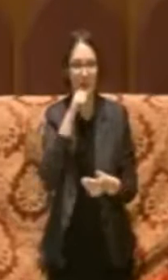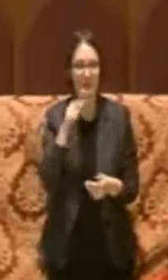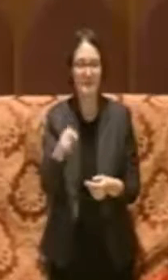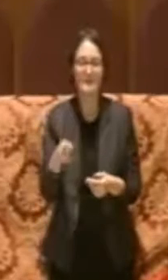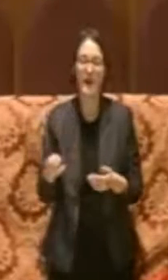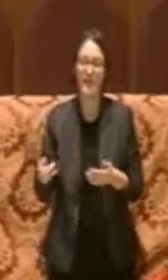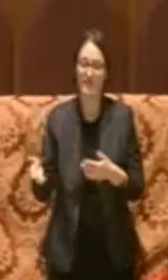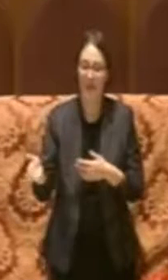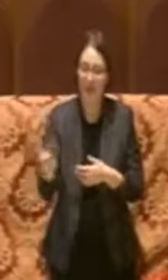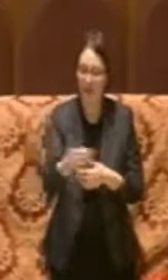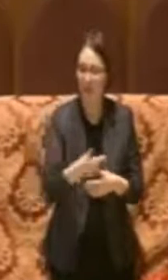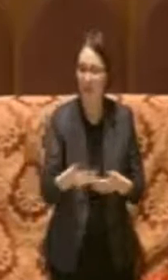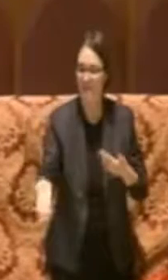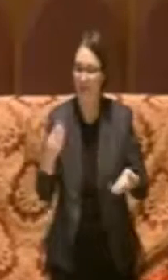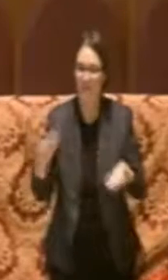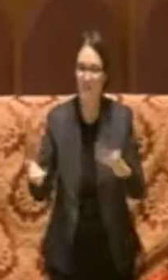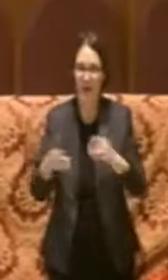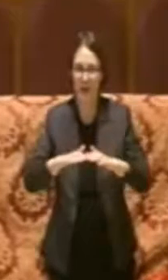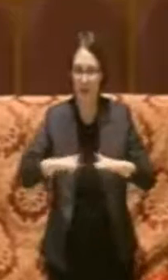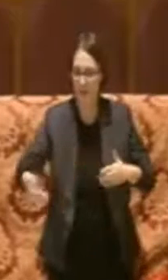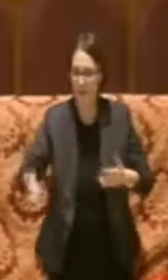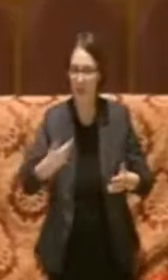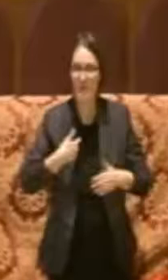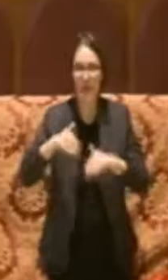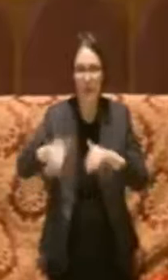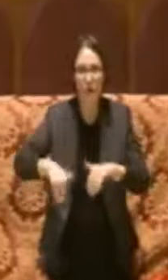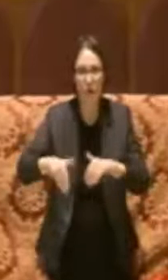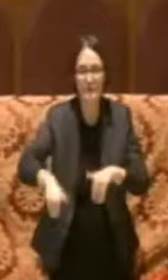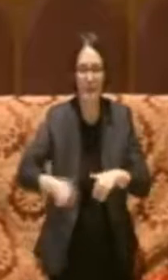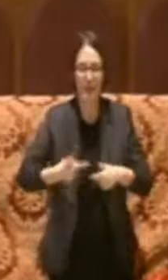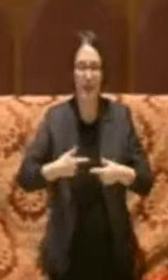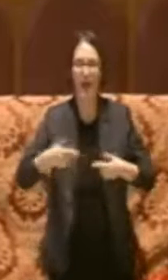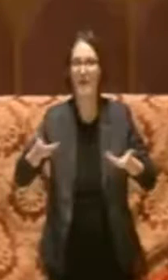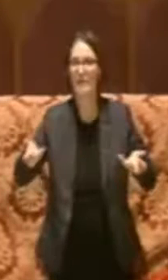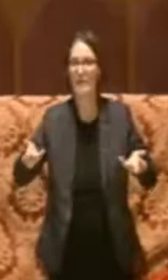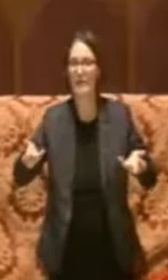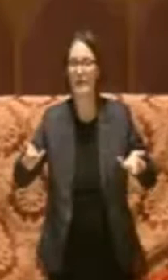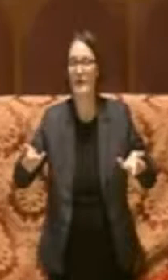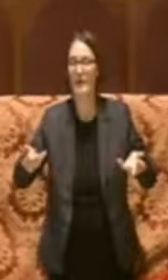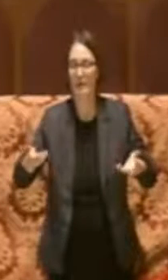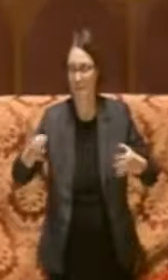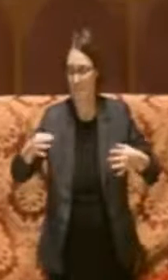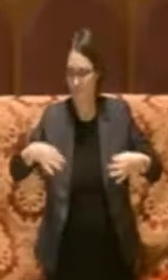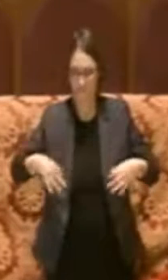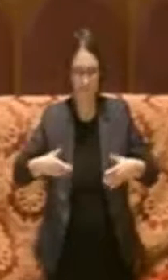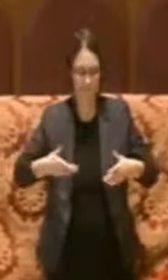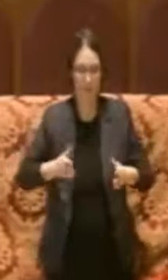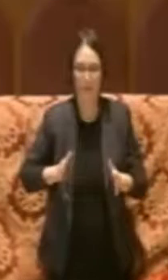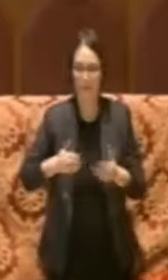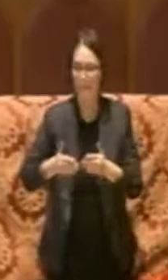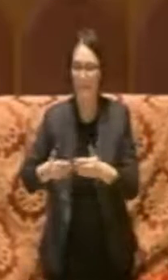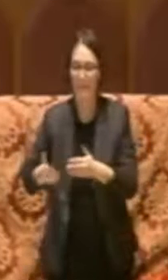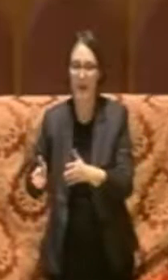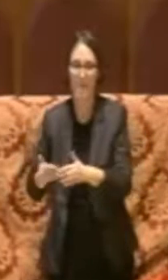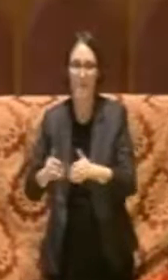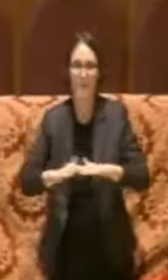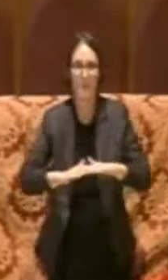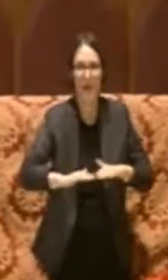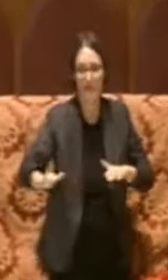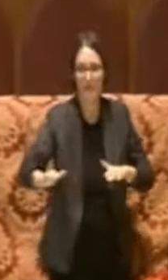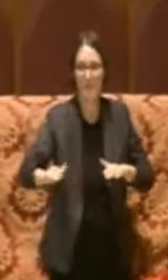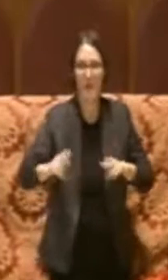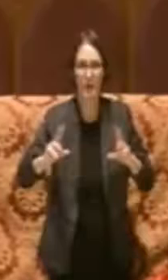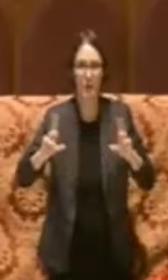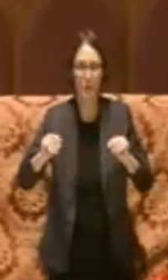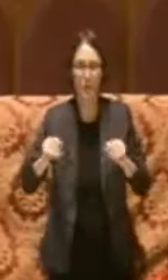l'attuale pavimentazione, scavare, estendere, posare i nuovi materiali, aspettare che si asciughino.